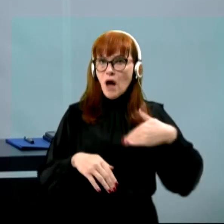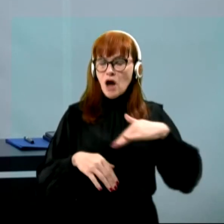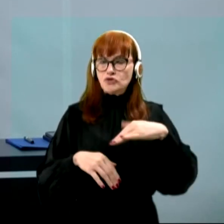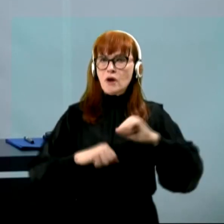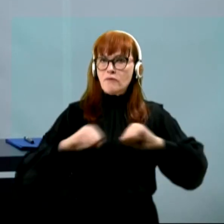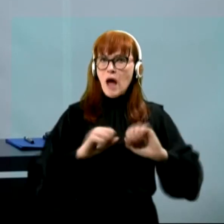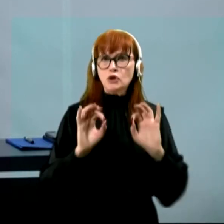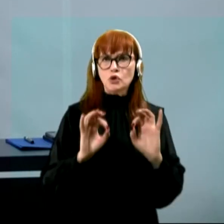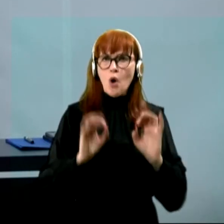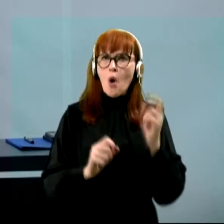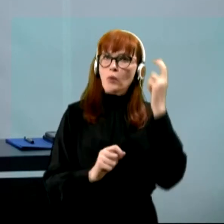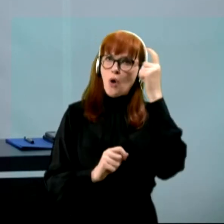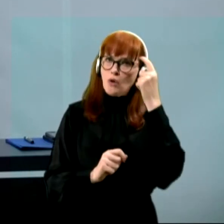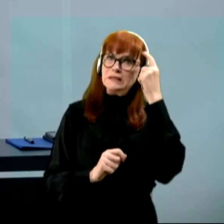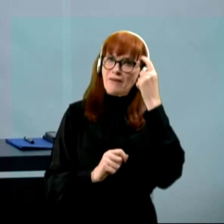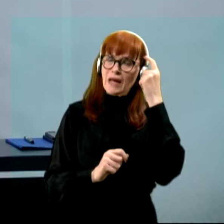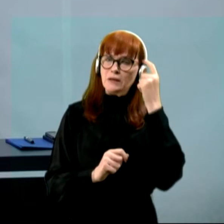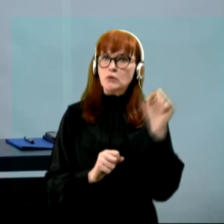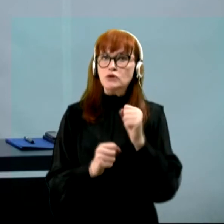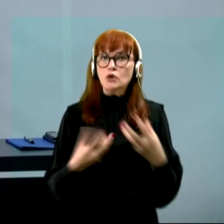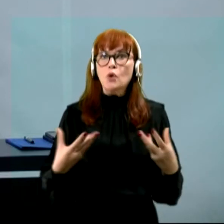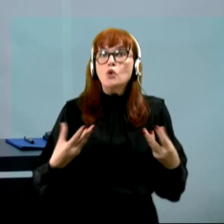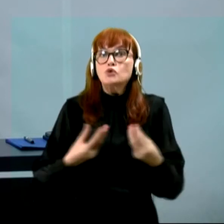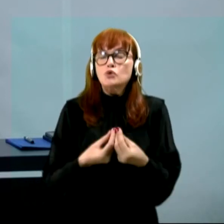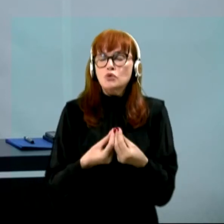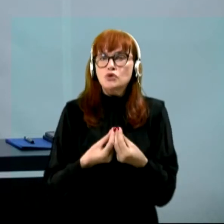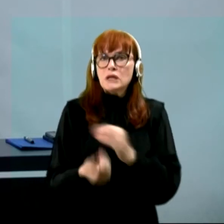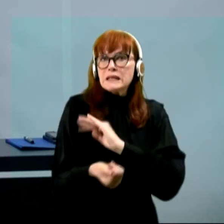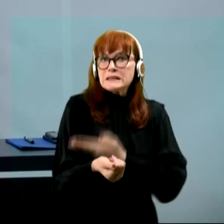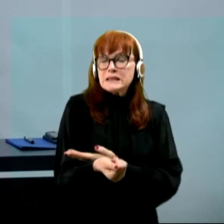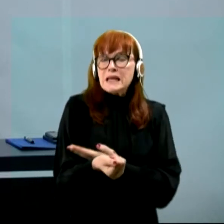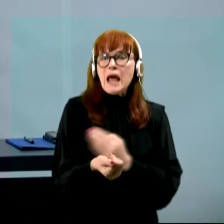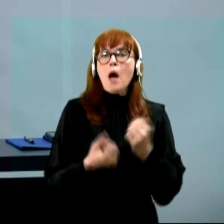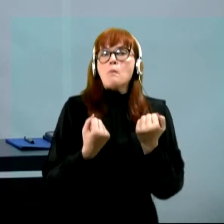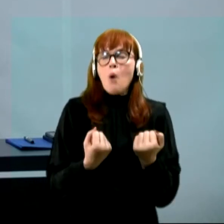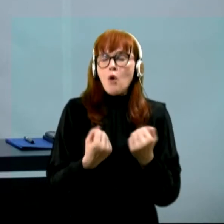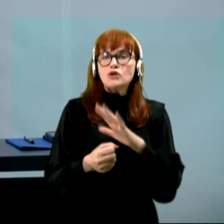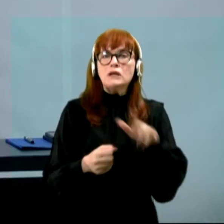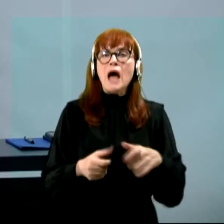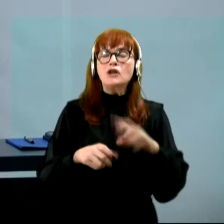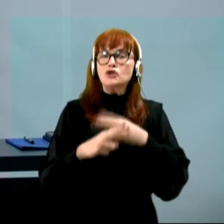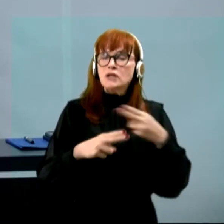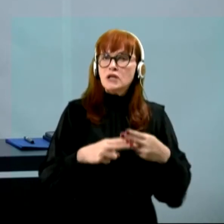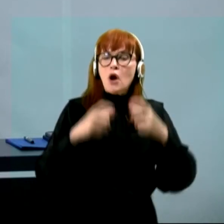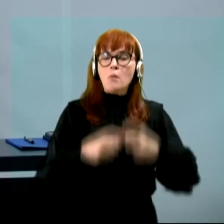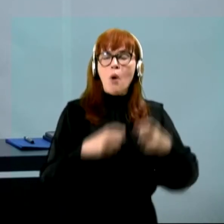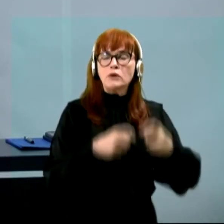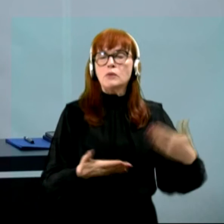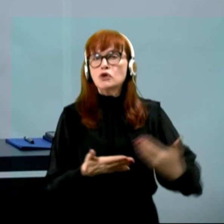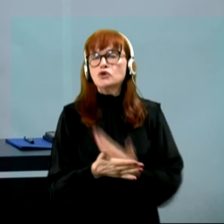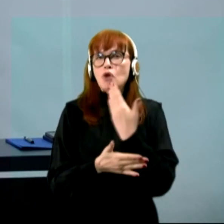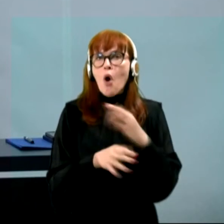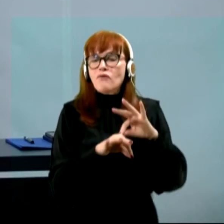dobro zavedamo, zato smo združili sile in moči, da našo državo, podjetja znova zapeljemo po